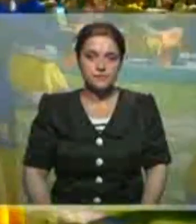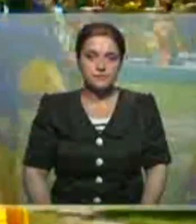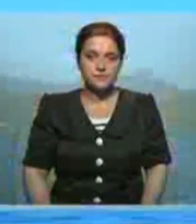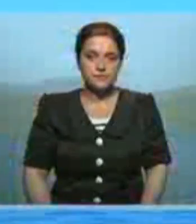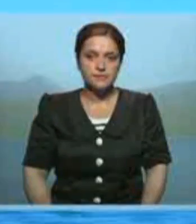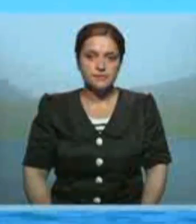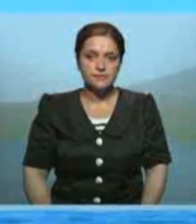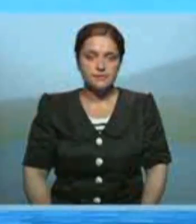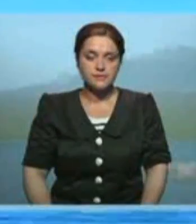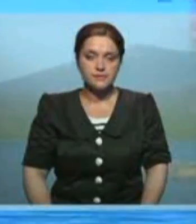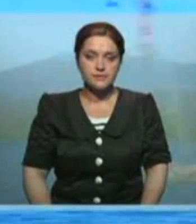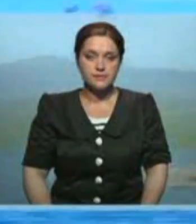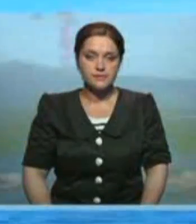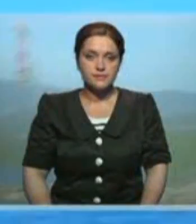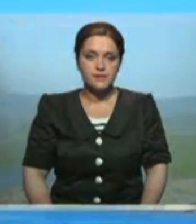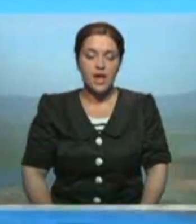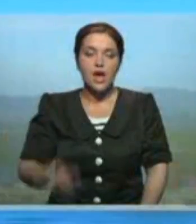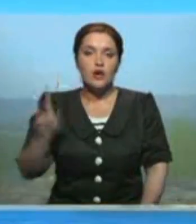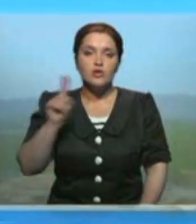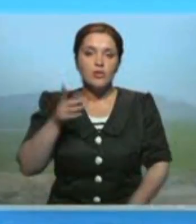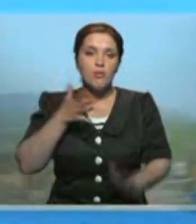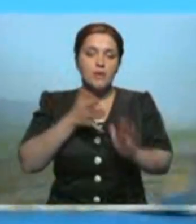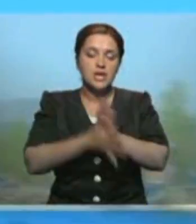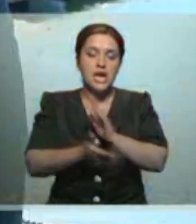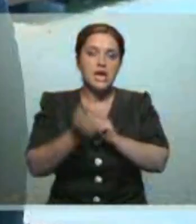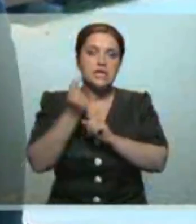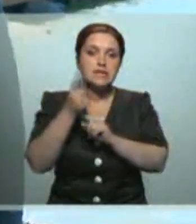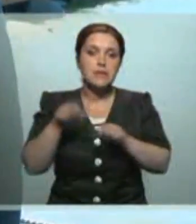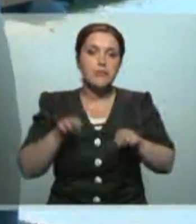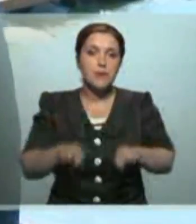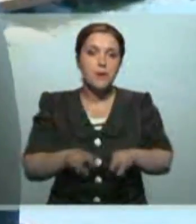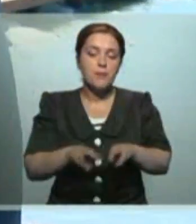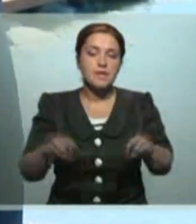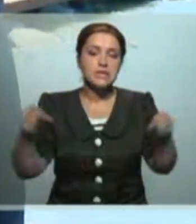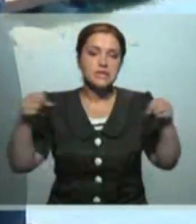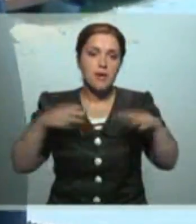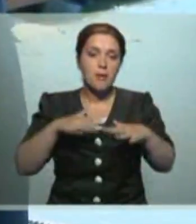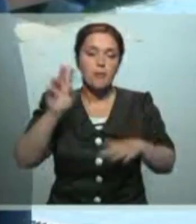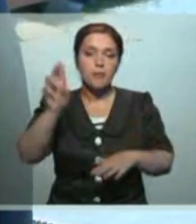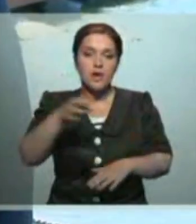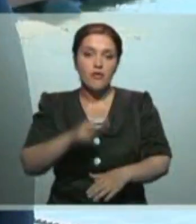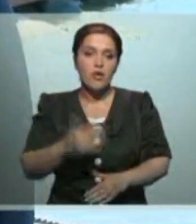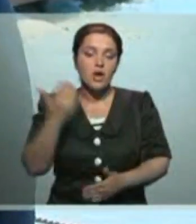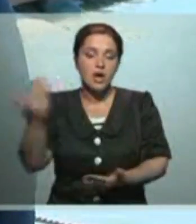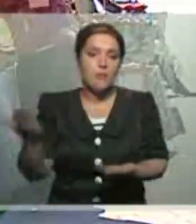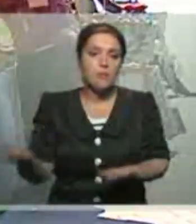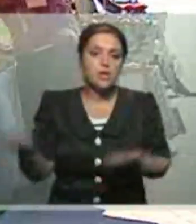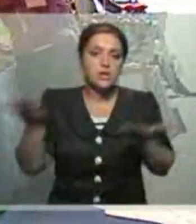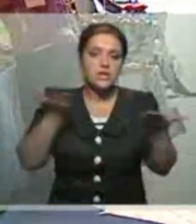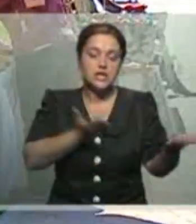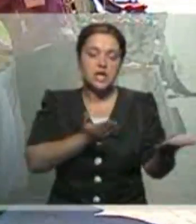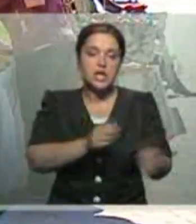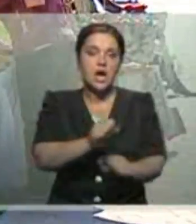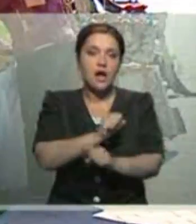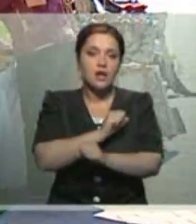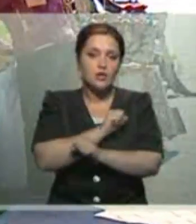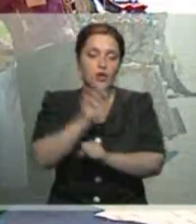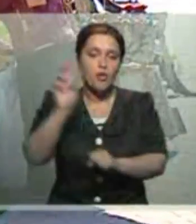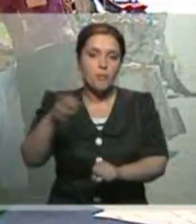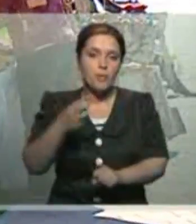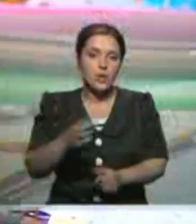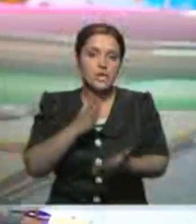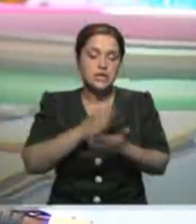Ну а на что потратиться 11 премьерам, собравшимся в Бурабае, тоже нашлось. Их приглашают отдохнуть на курорте. Он особенно